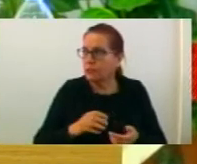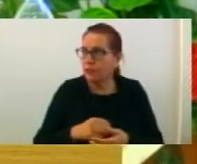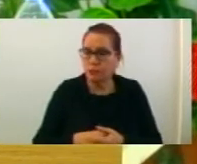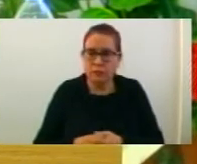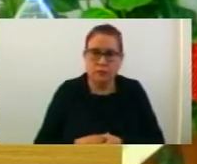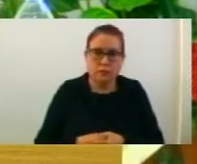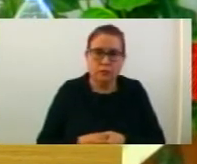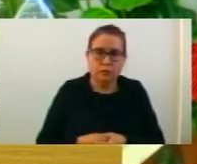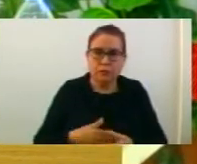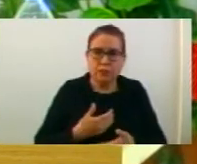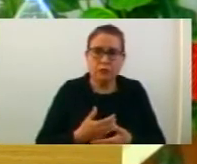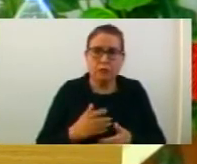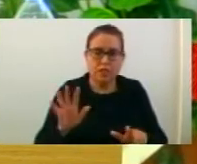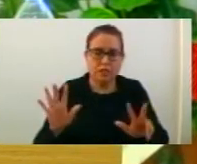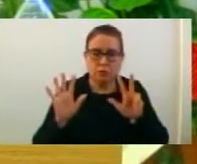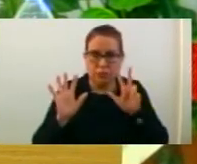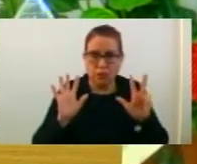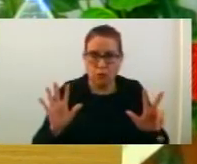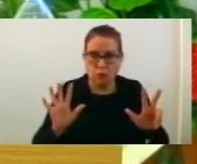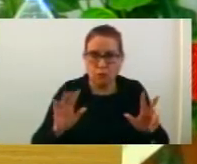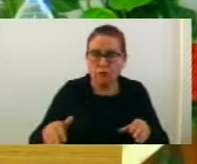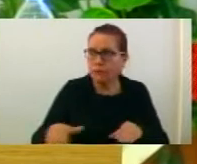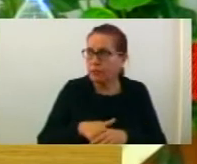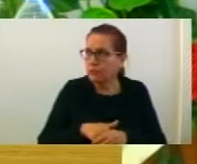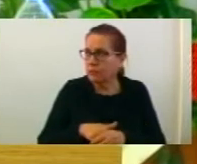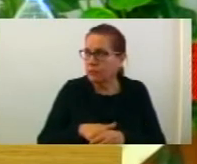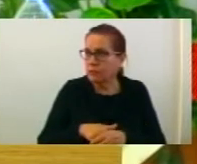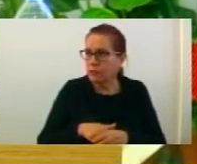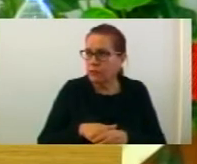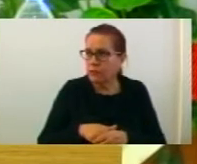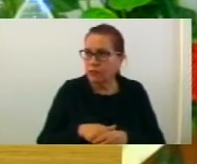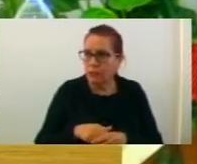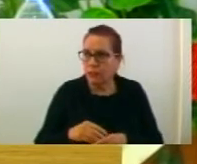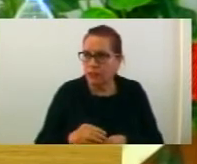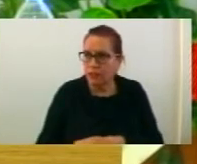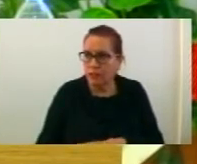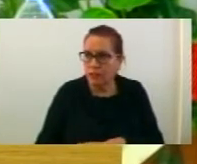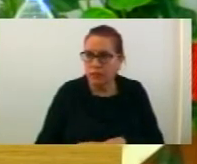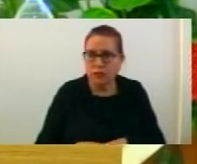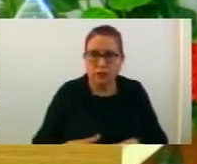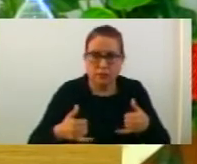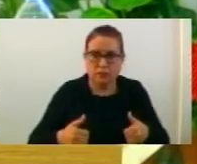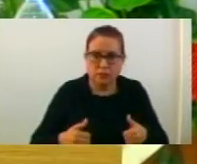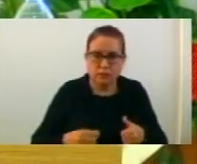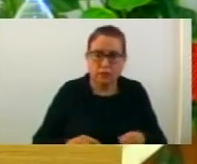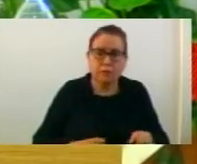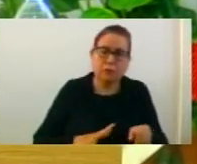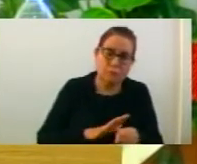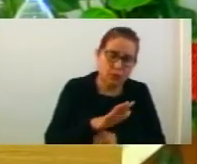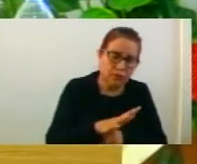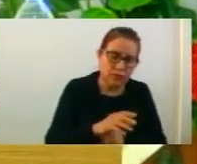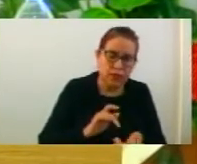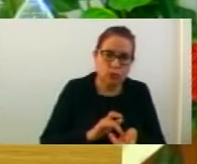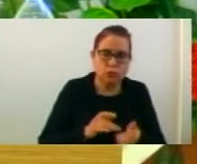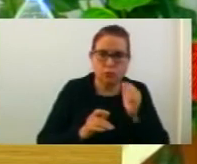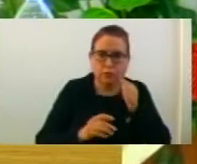да имаме само 8 върботени и денес да не гласнем по тази точка